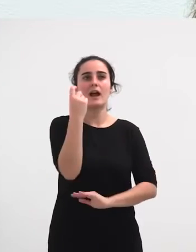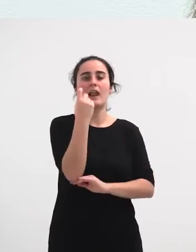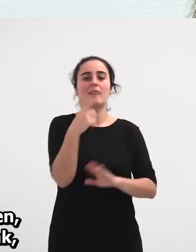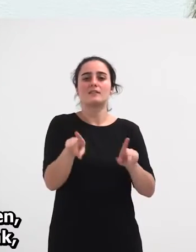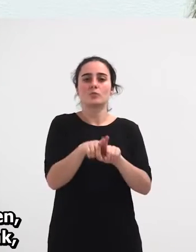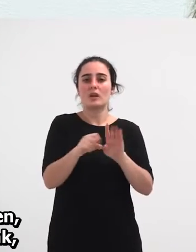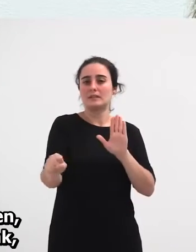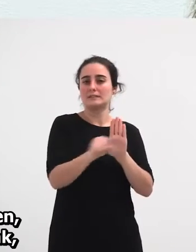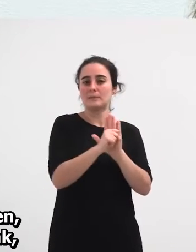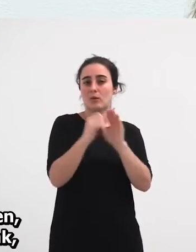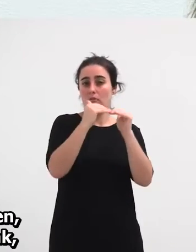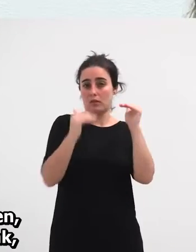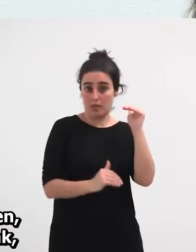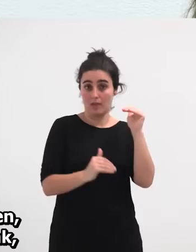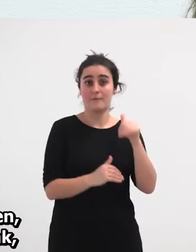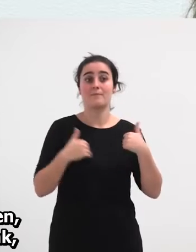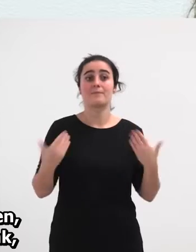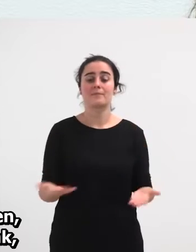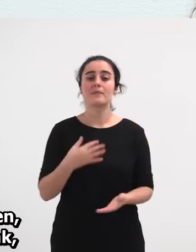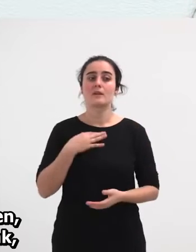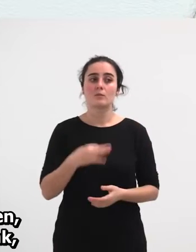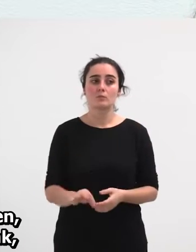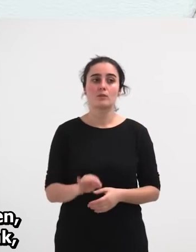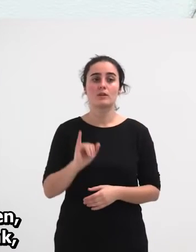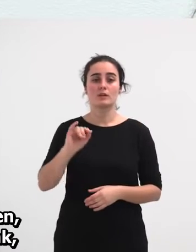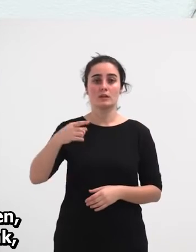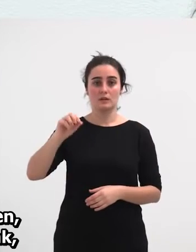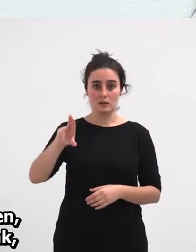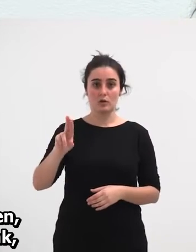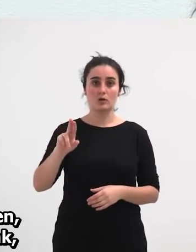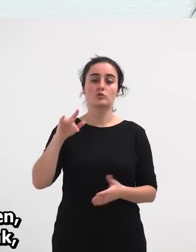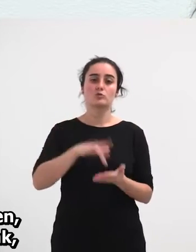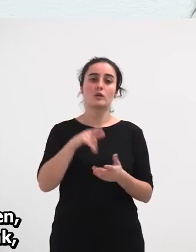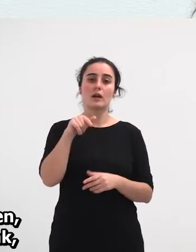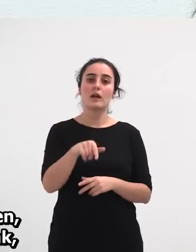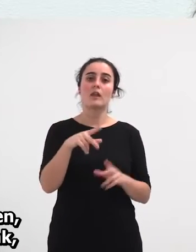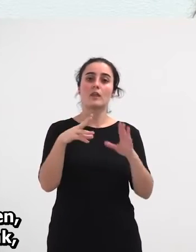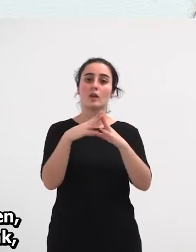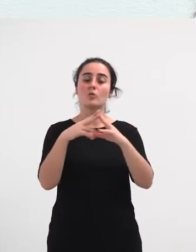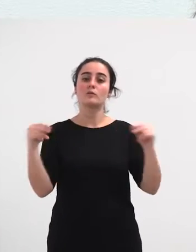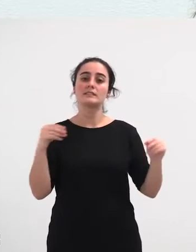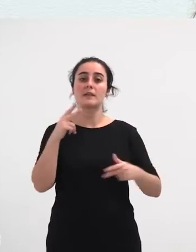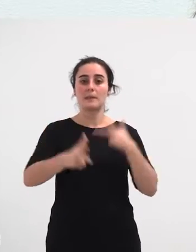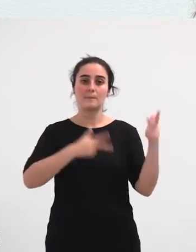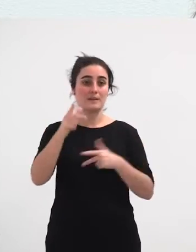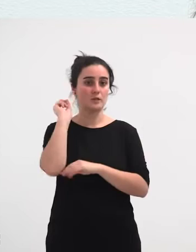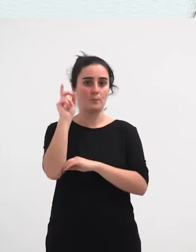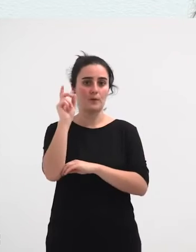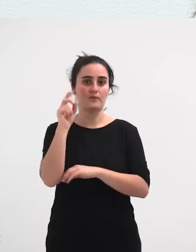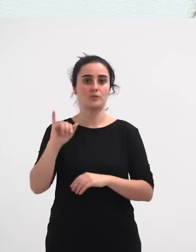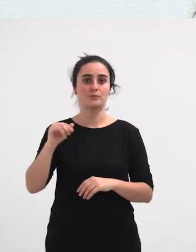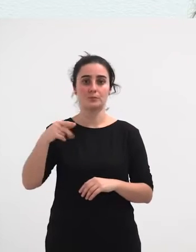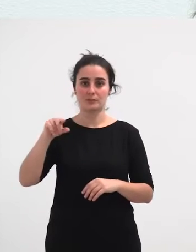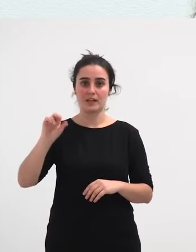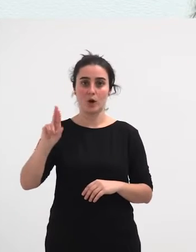Eta ikerketa hori, igora edo zuzenduzu, NHUko zientzia politiketako irakasleak, eta igora edo